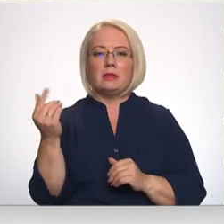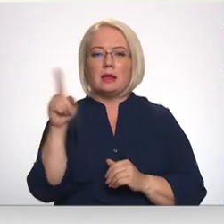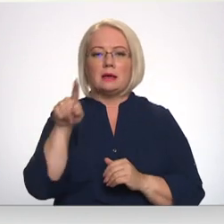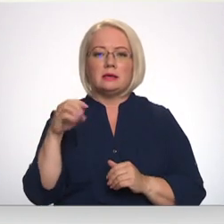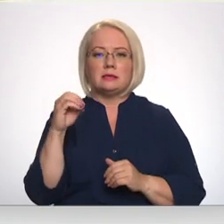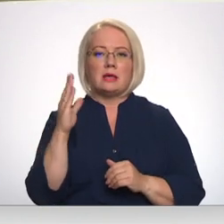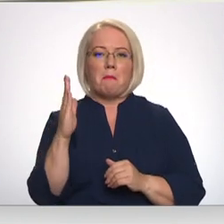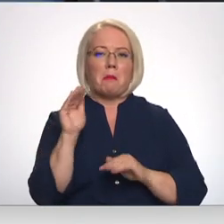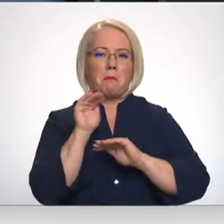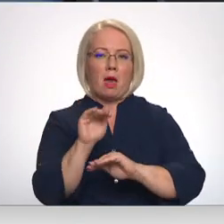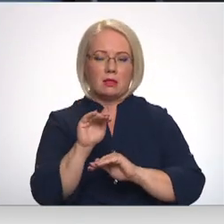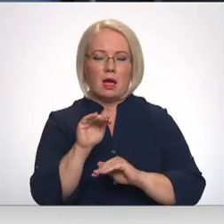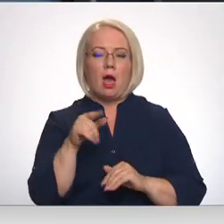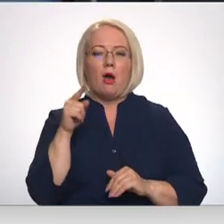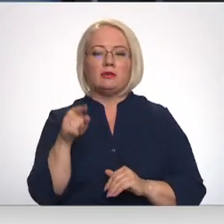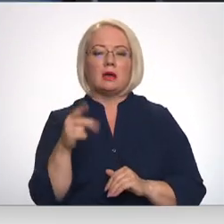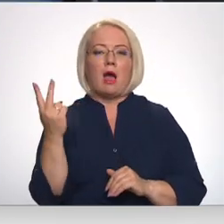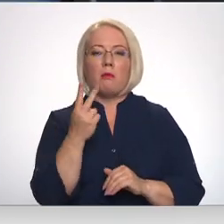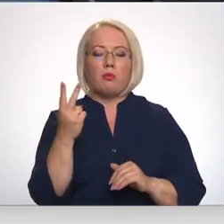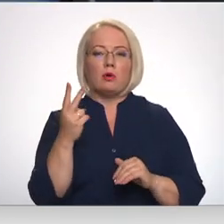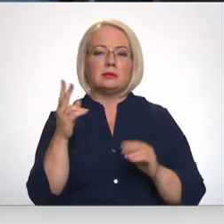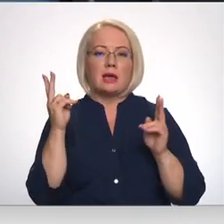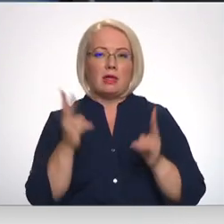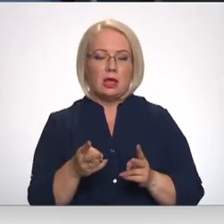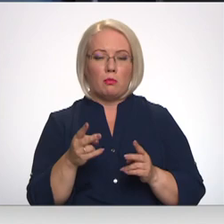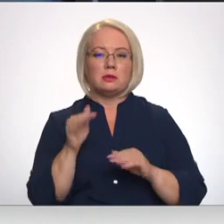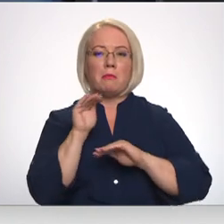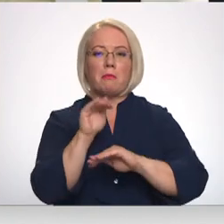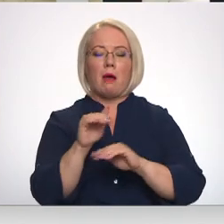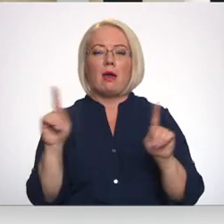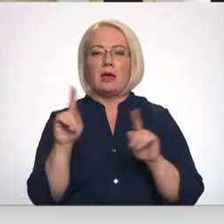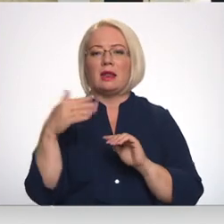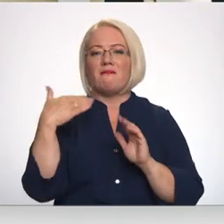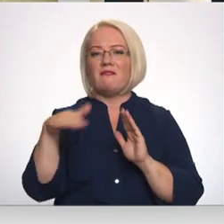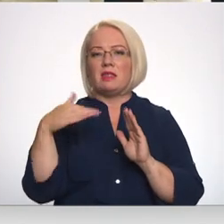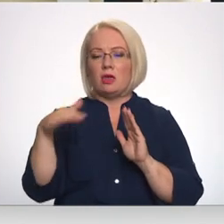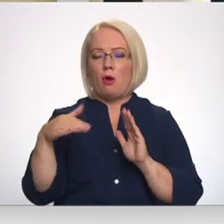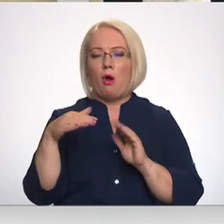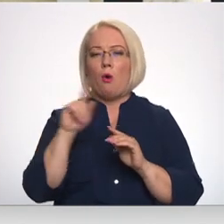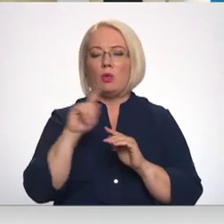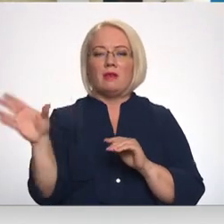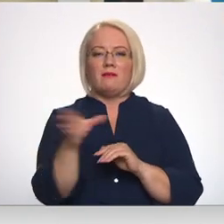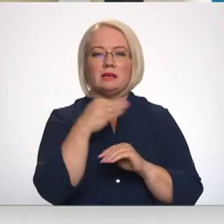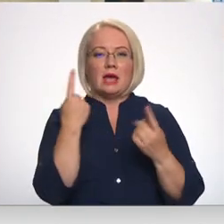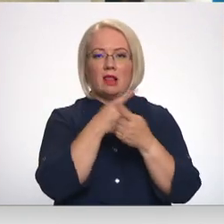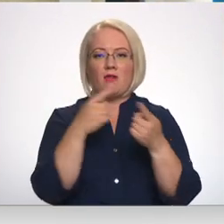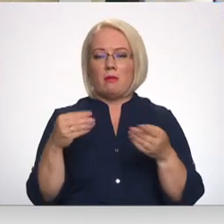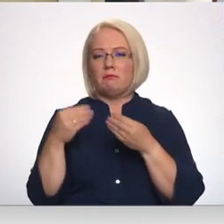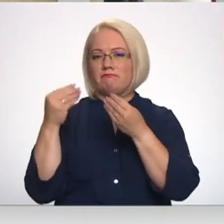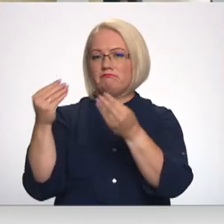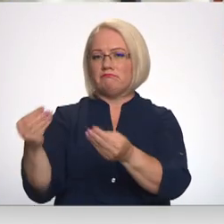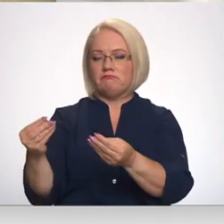pārstāvis RTV informē. Abos gadījumos bankai ir videomateriāli no kamerām un visa informācija nodota policijas rīcībā.